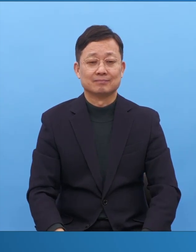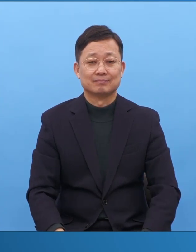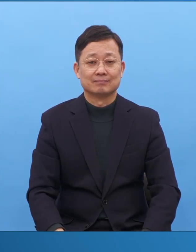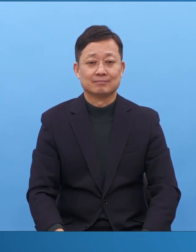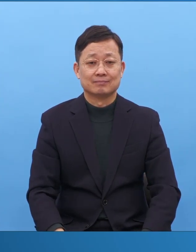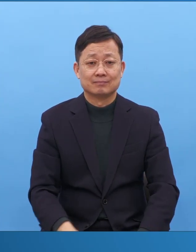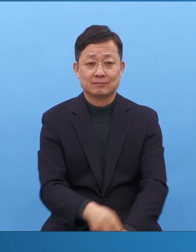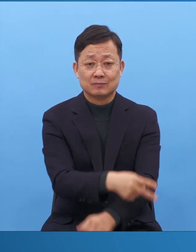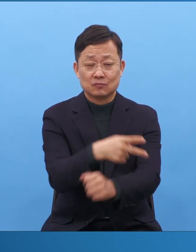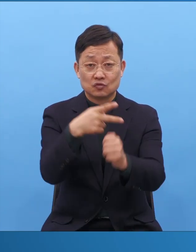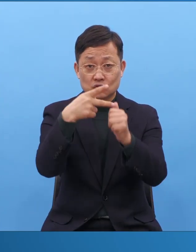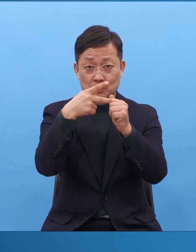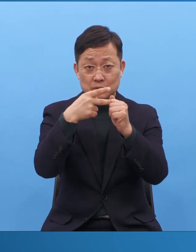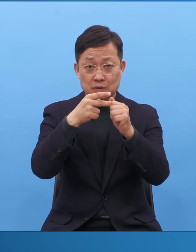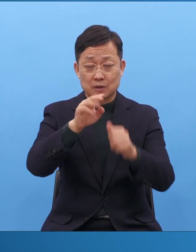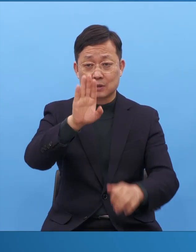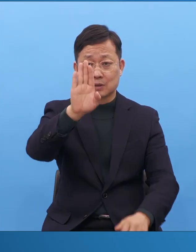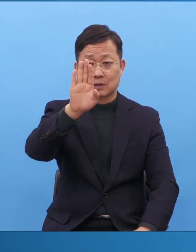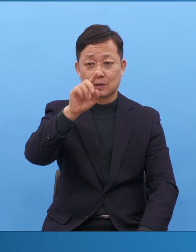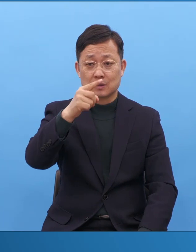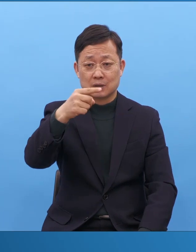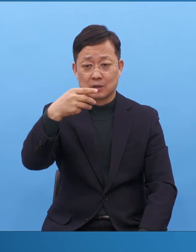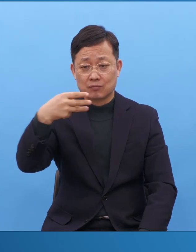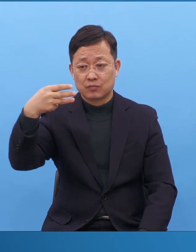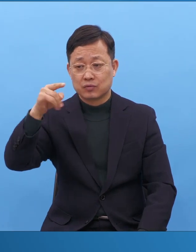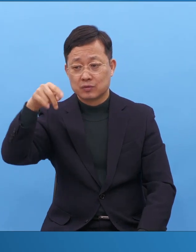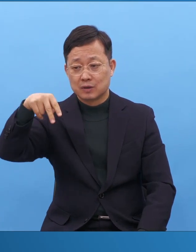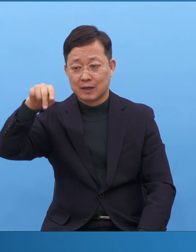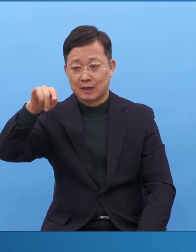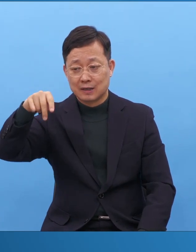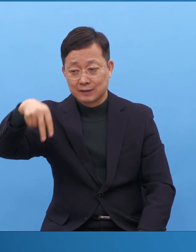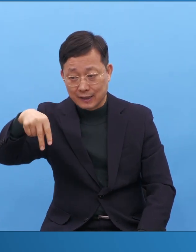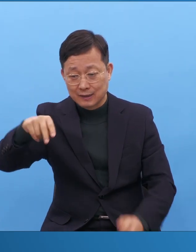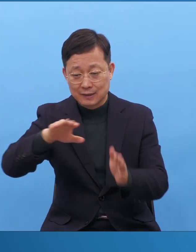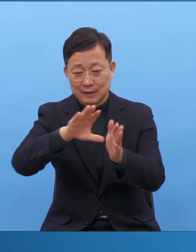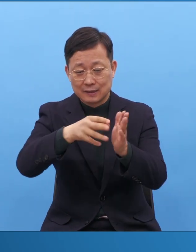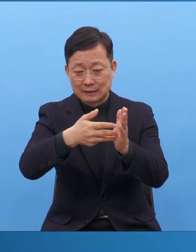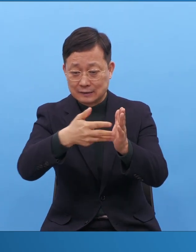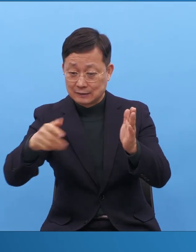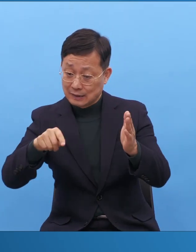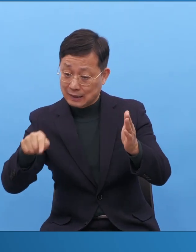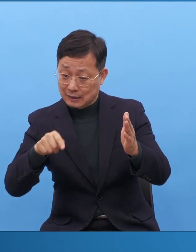위기 올 때마다 중직자 산업인들이 일어나서 플랫폼을 만들었고요.